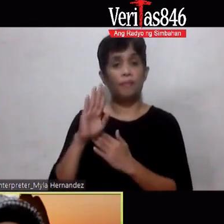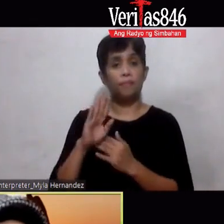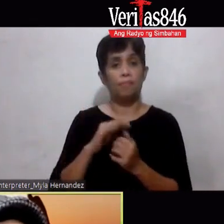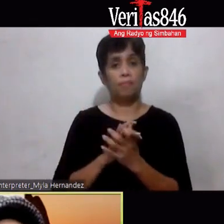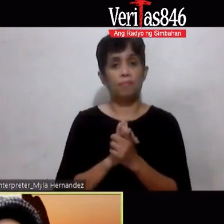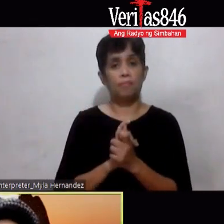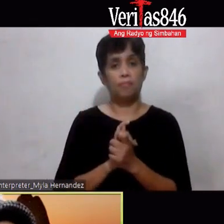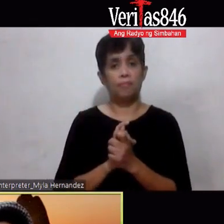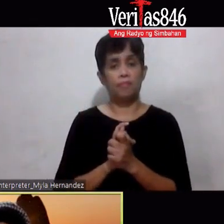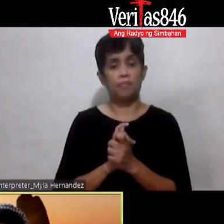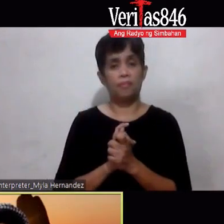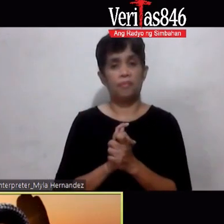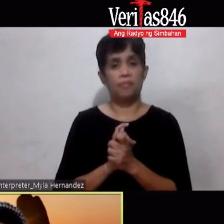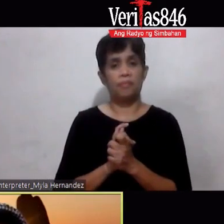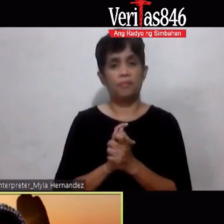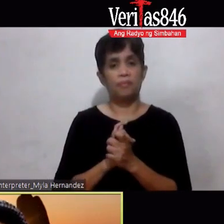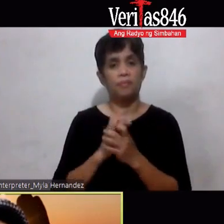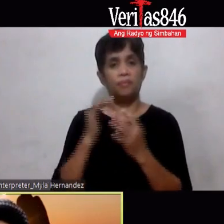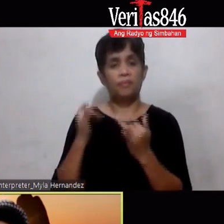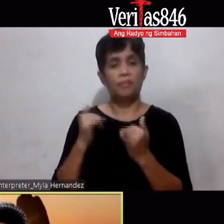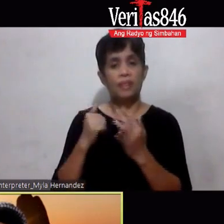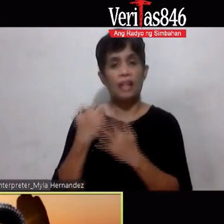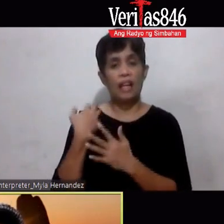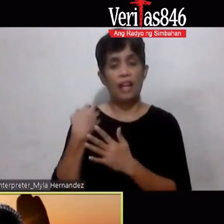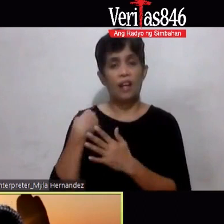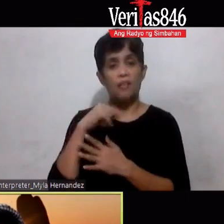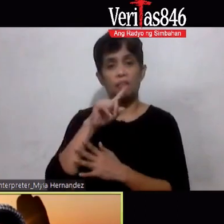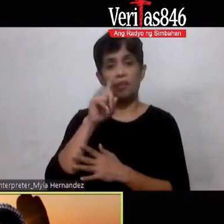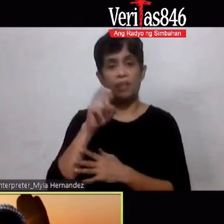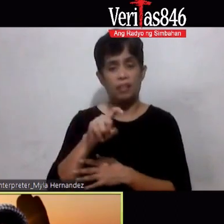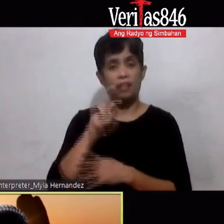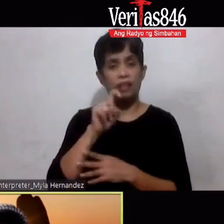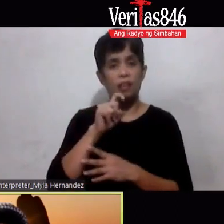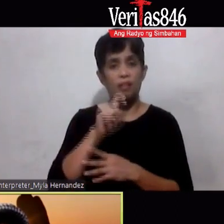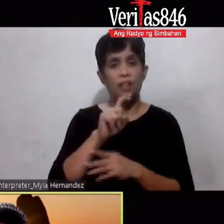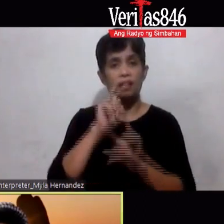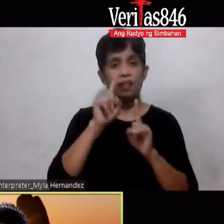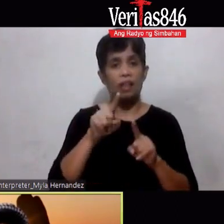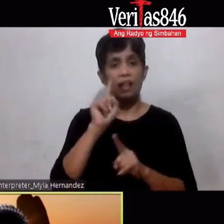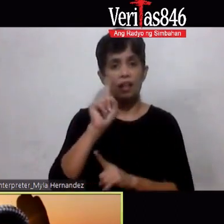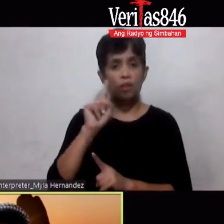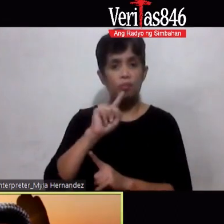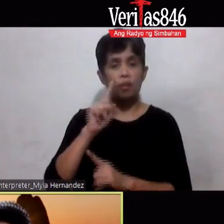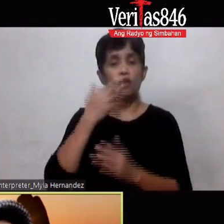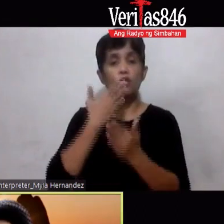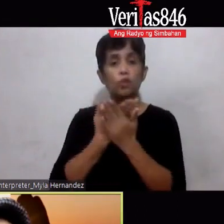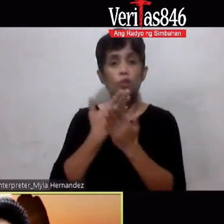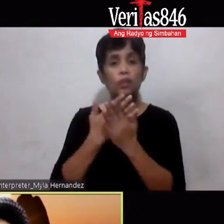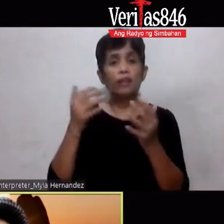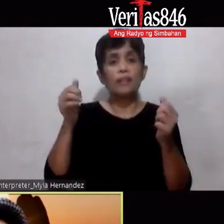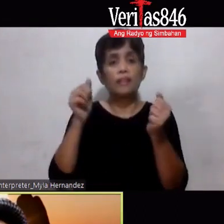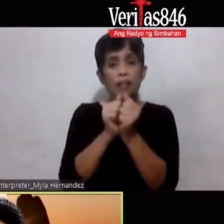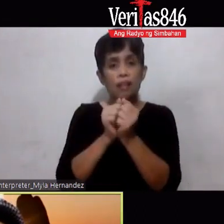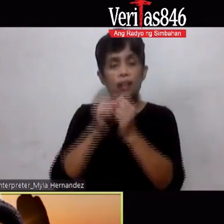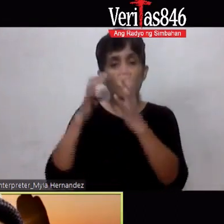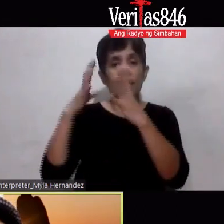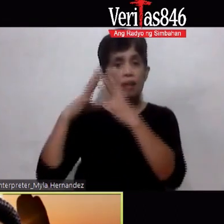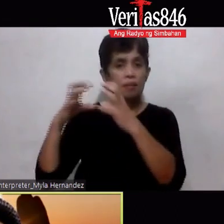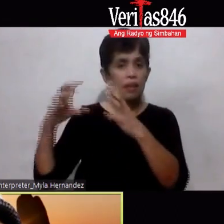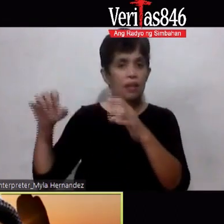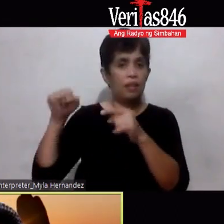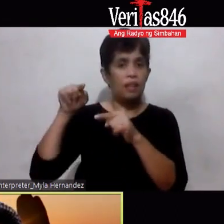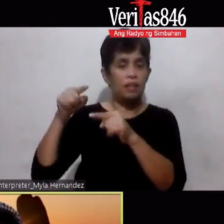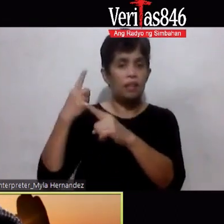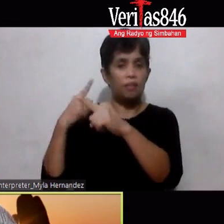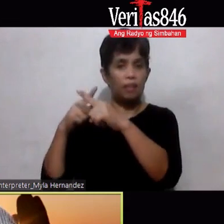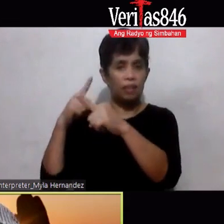tanong Na dapat mong sagutin Ang tanong niya Ano po ang magandang Asama Ng Ampalea Plus Sa Type 2